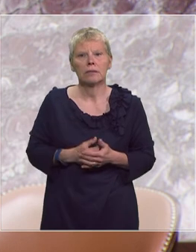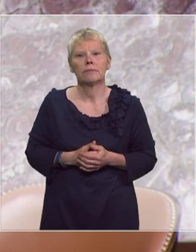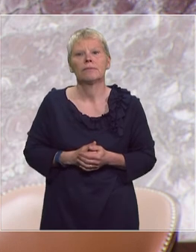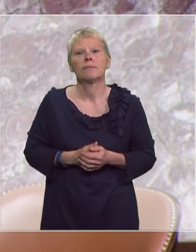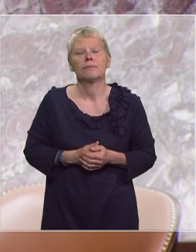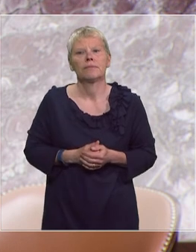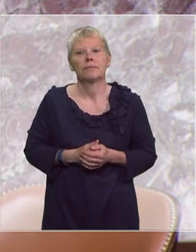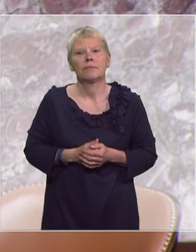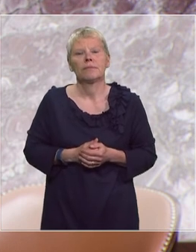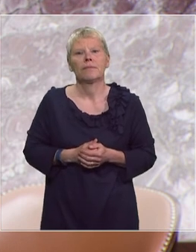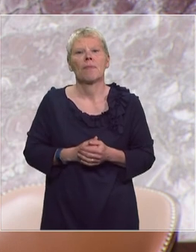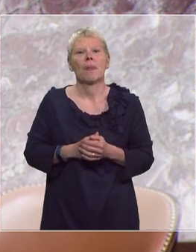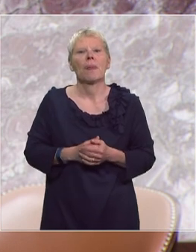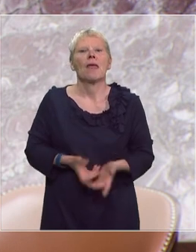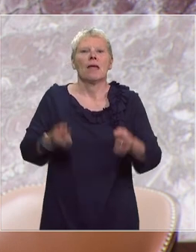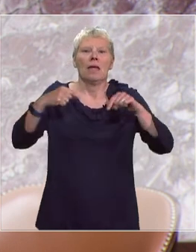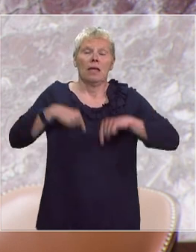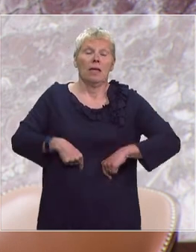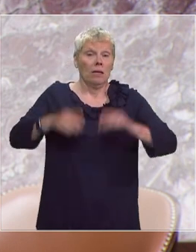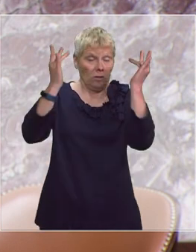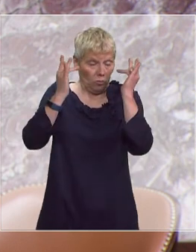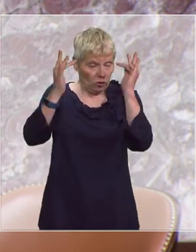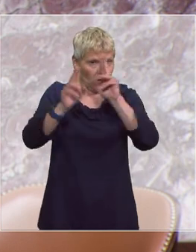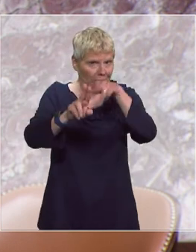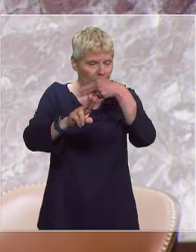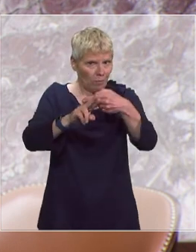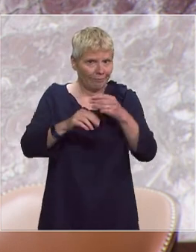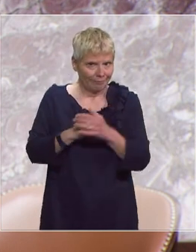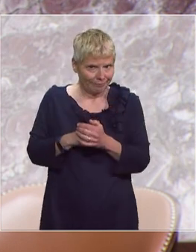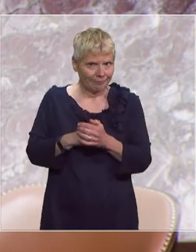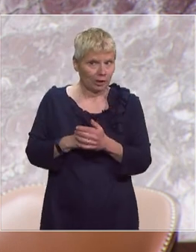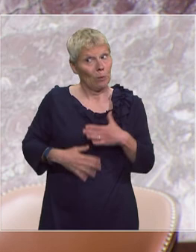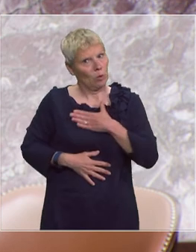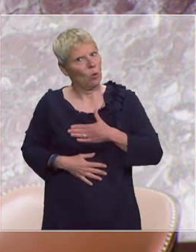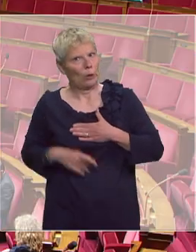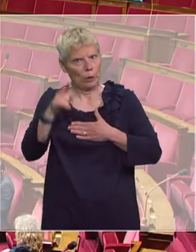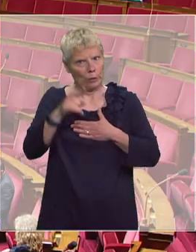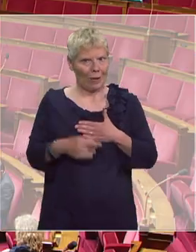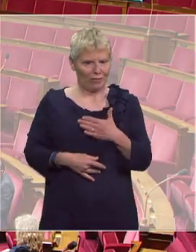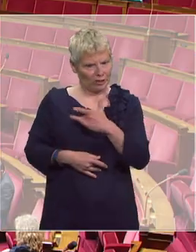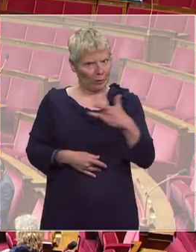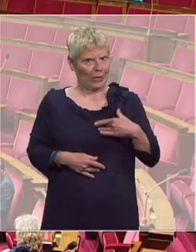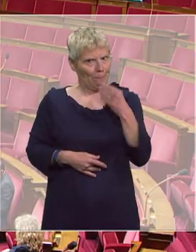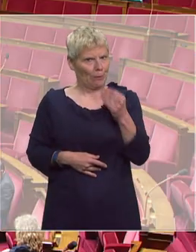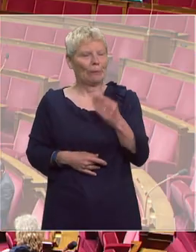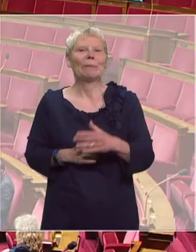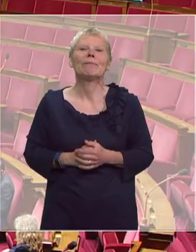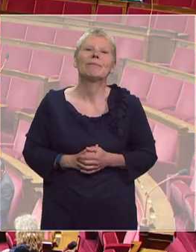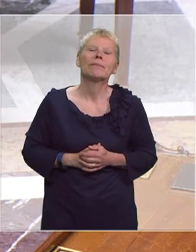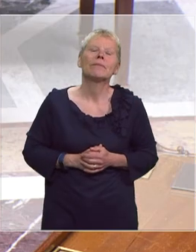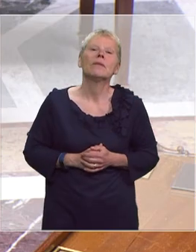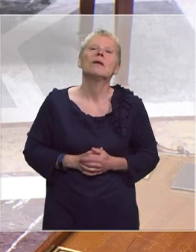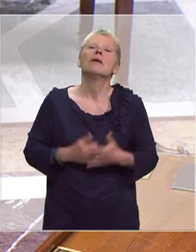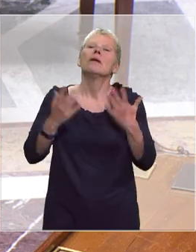Franck Riester, ministre de la Culture dont nous saluons le rétablissement. Merci, monsieur le président. Mesdames et messieurs les députés,